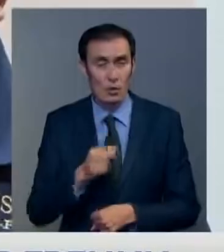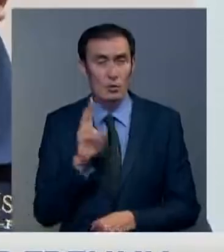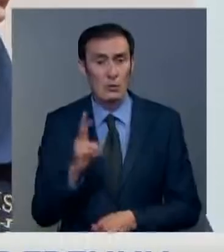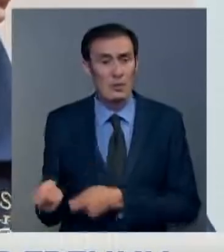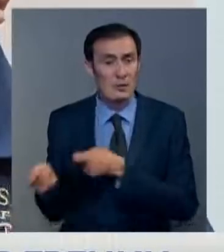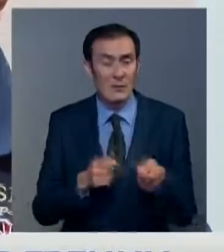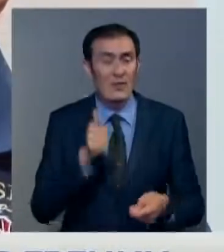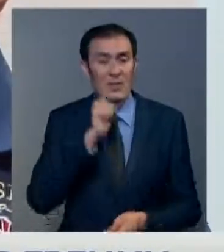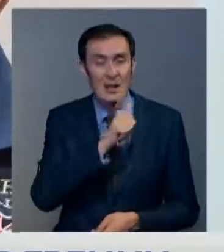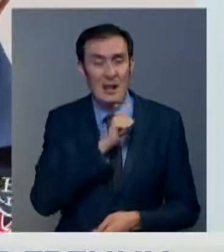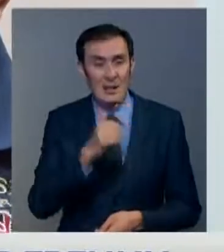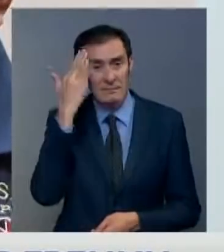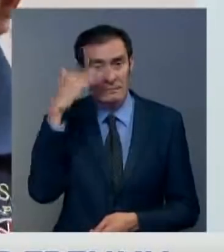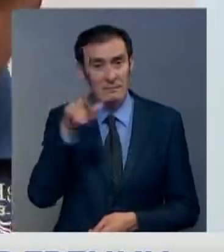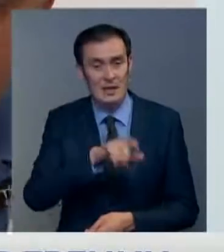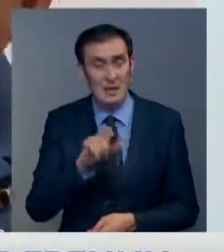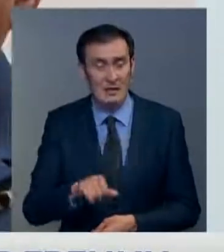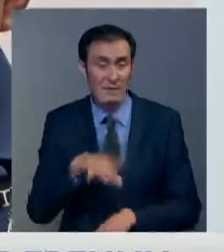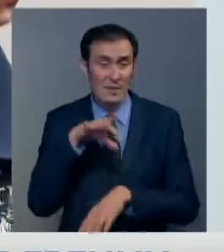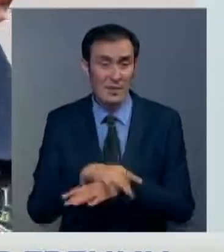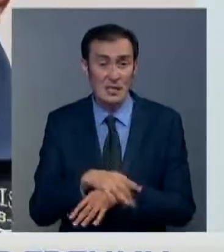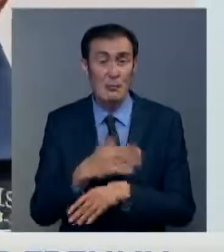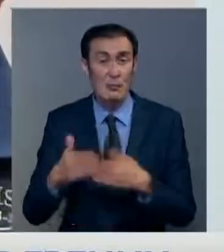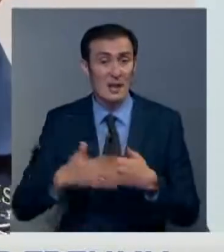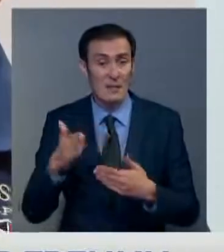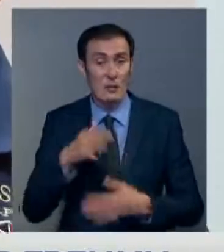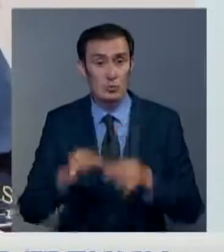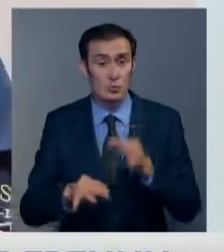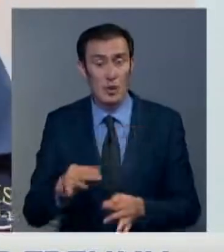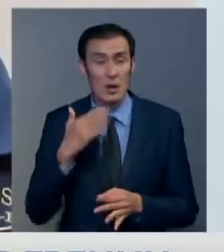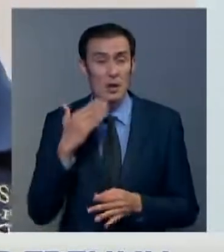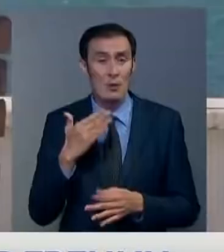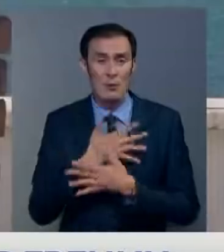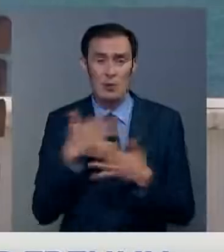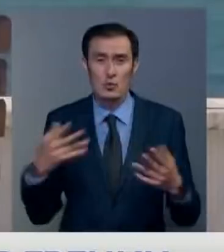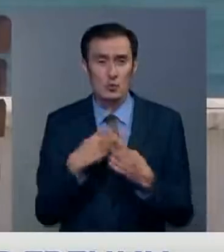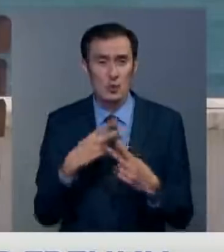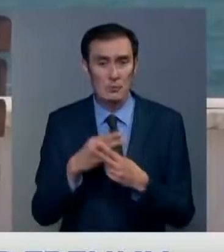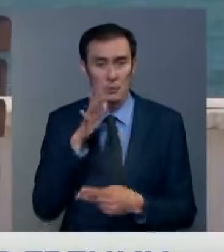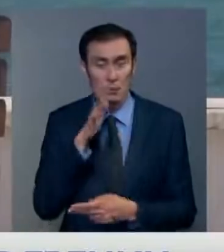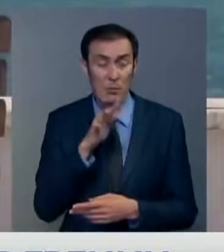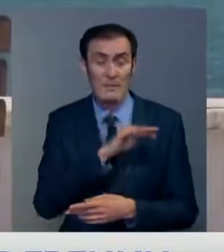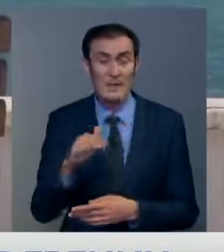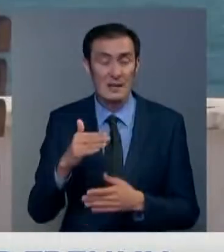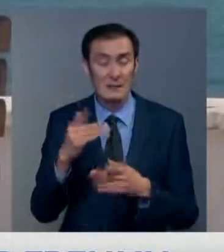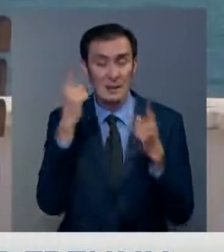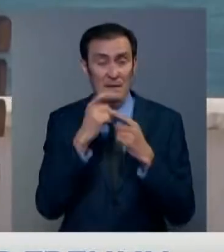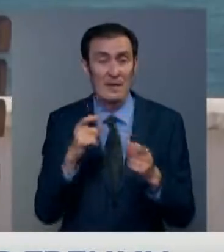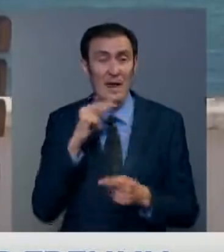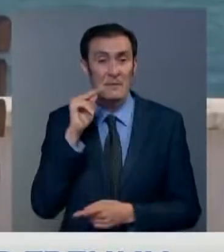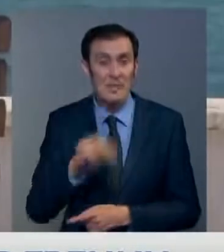нелегальных иммигрантов. Фактически, по приговору суда, им дают огромные сроки. По официальным данным, среди